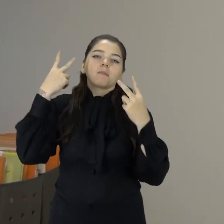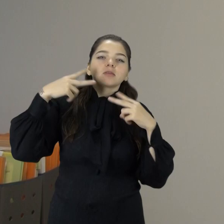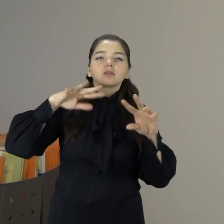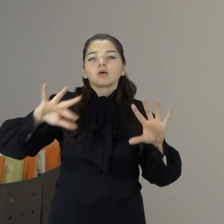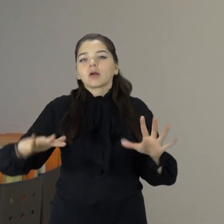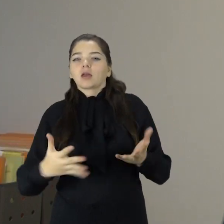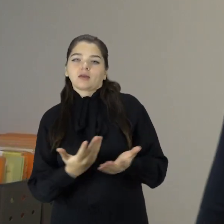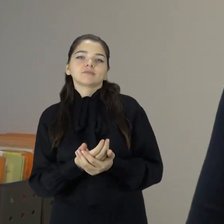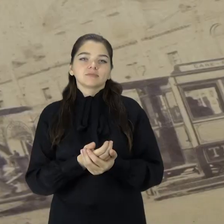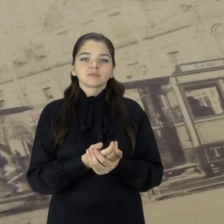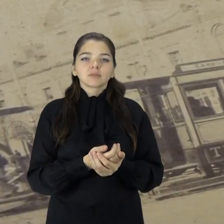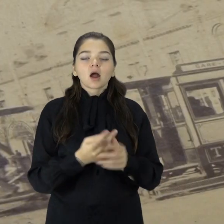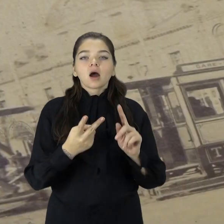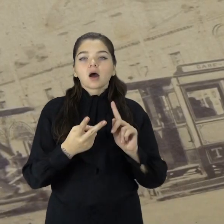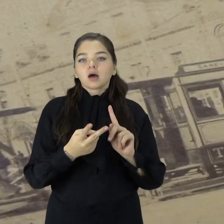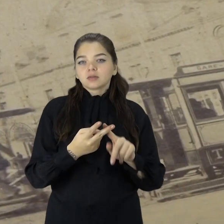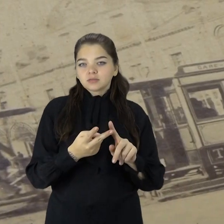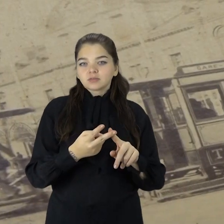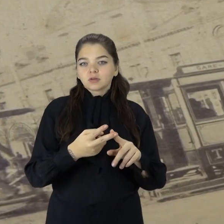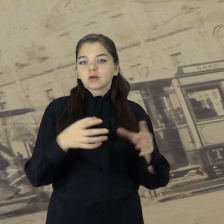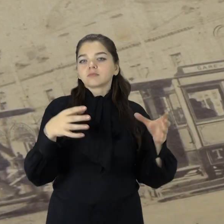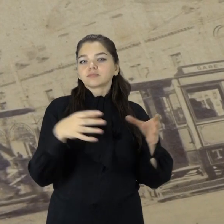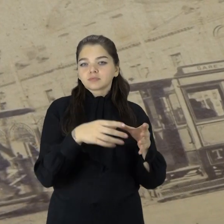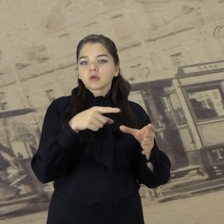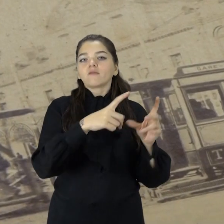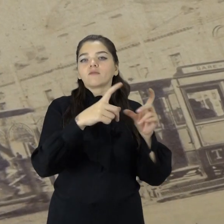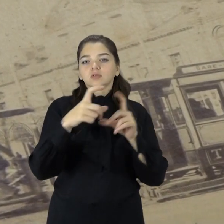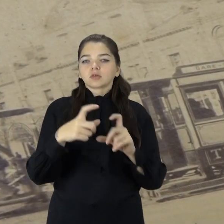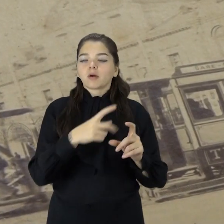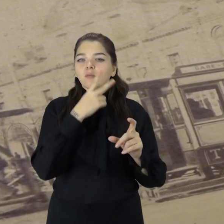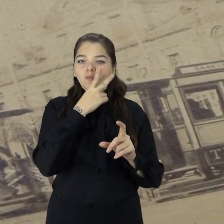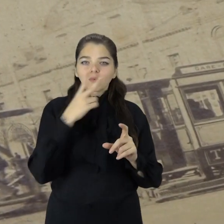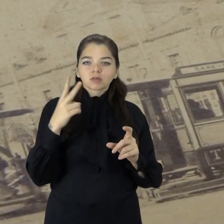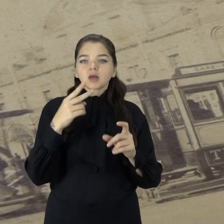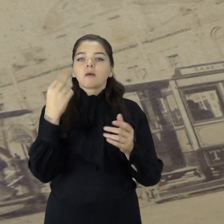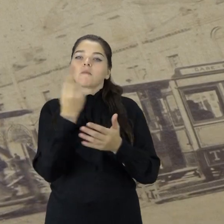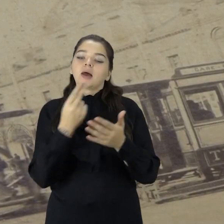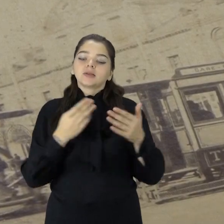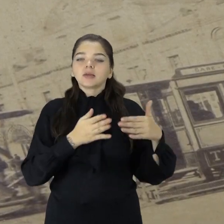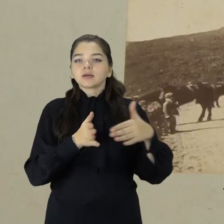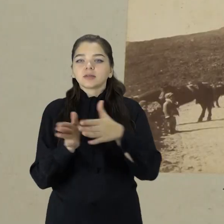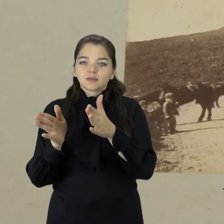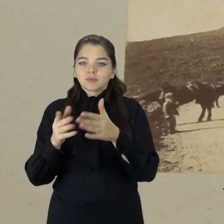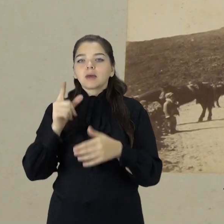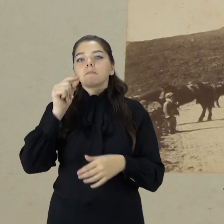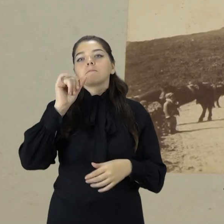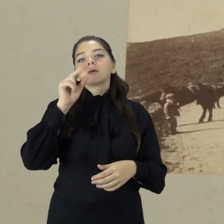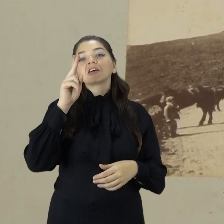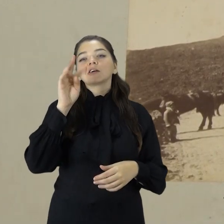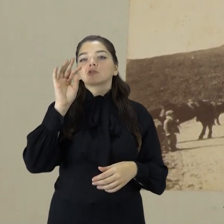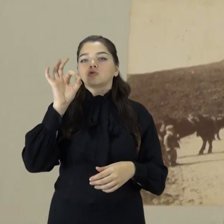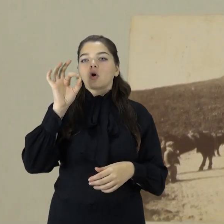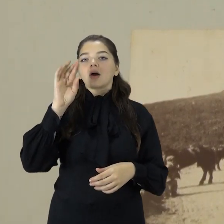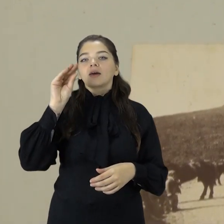ir stilistika. Antrojoje kolekcijos dalyje Tiškevičiaus fotografijos atspindi to laiko tarp meninė krypti